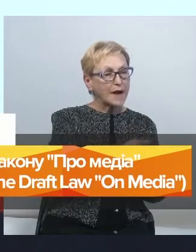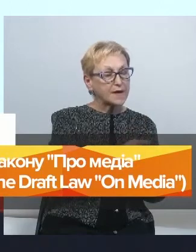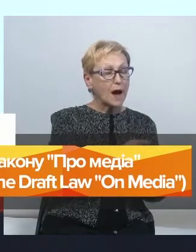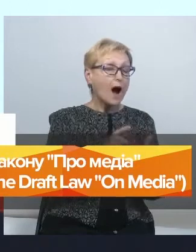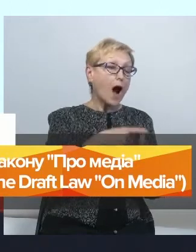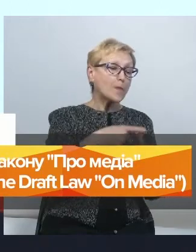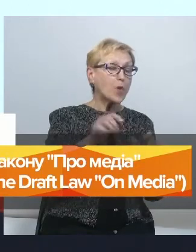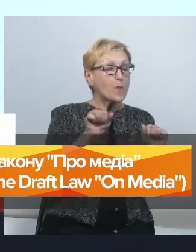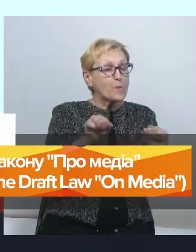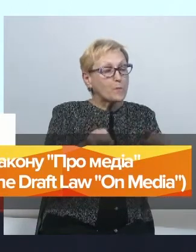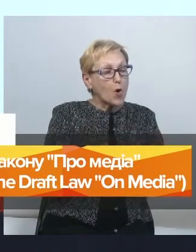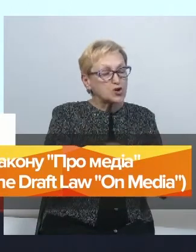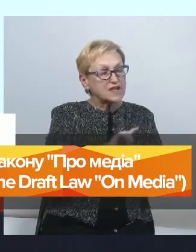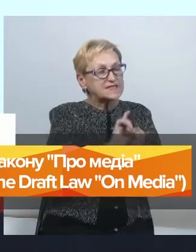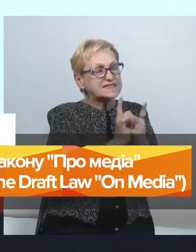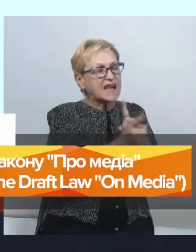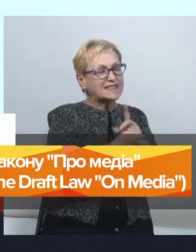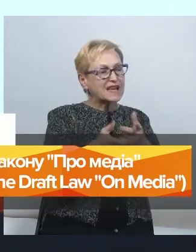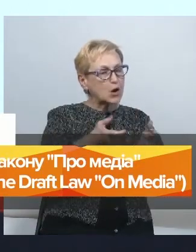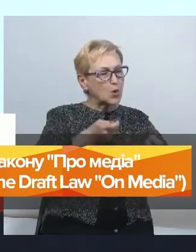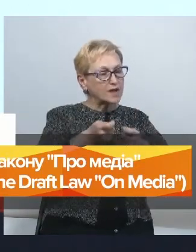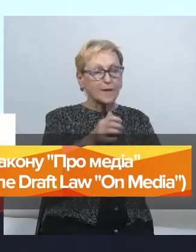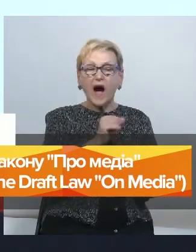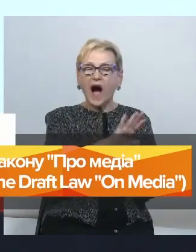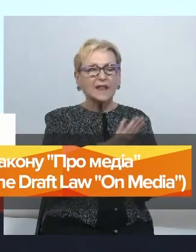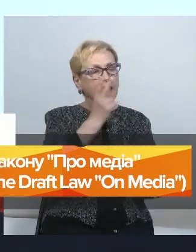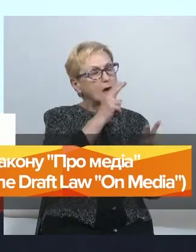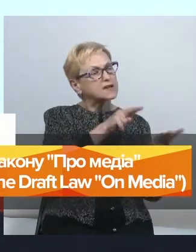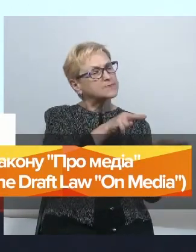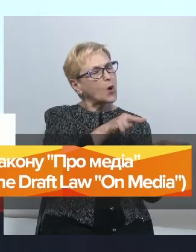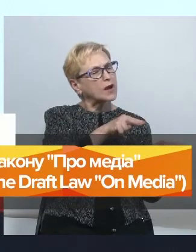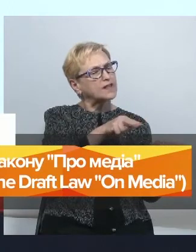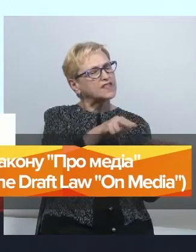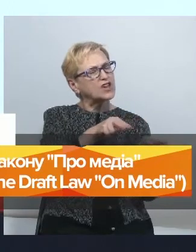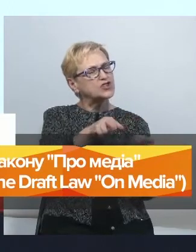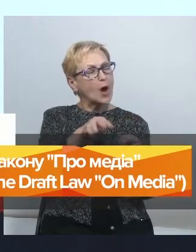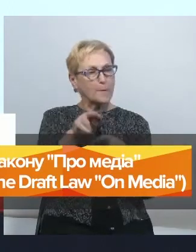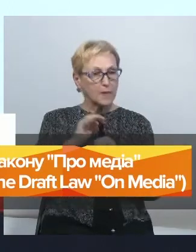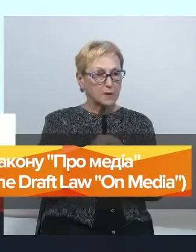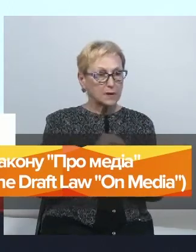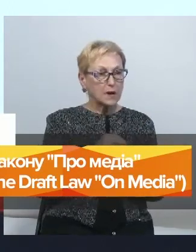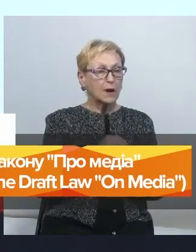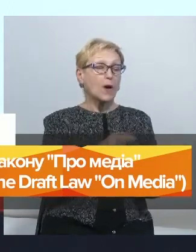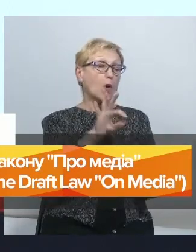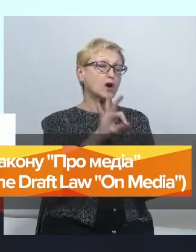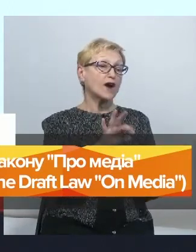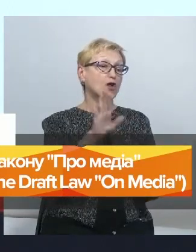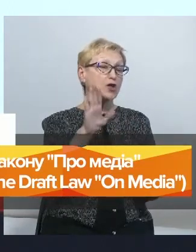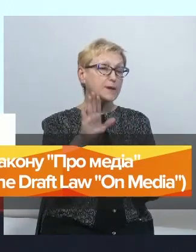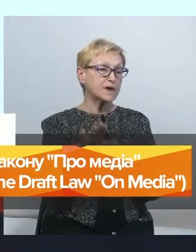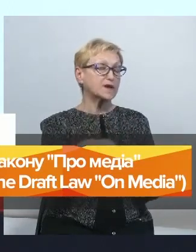стати регулятором, а не спостерігачем. Пані Ольга Володимировна, вже згадувала виборчий процес і про